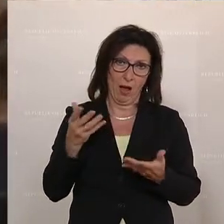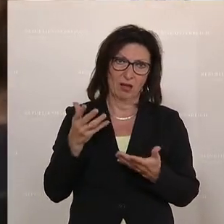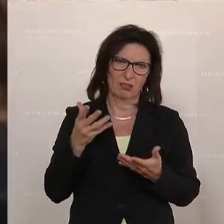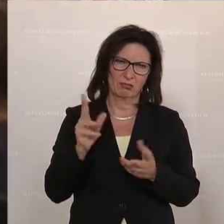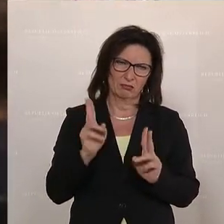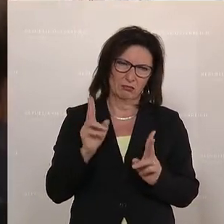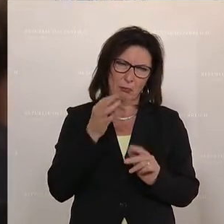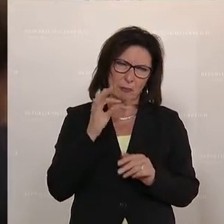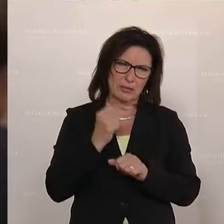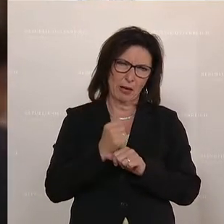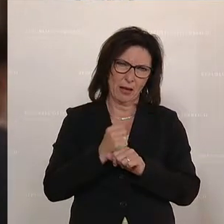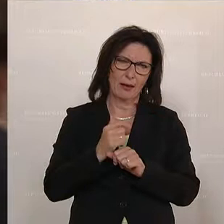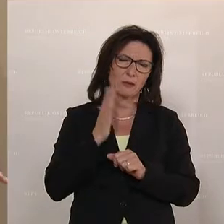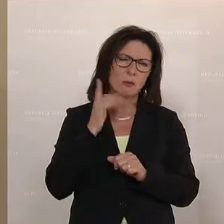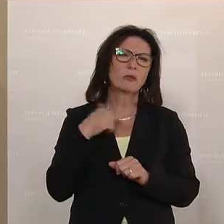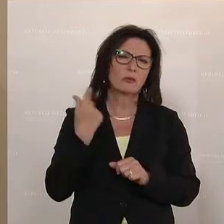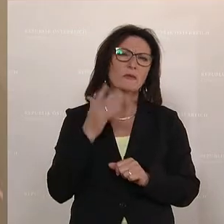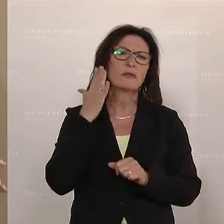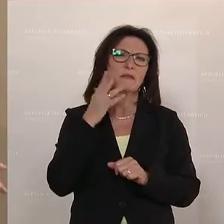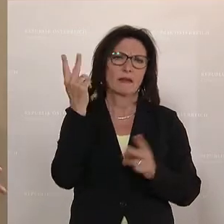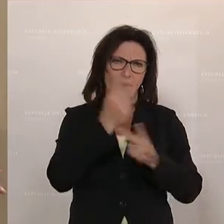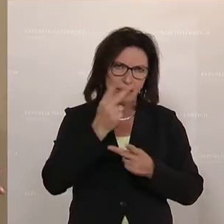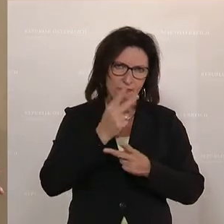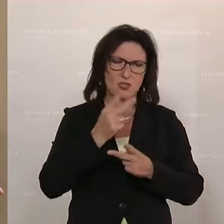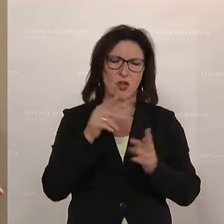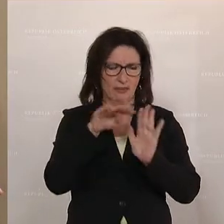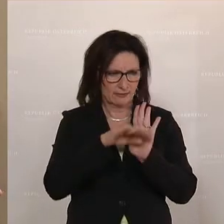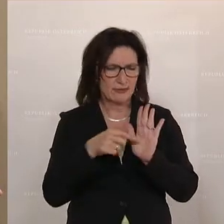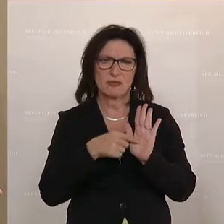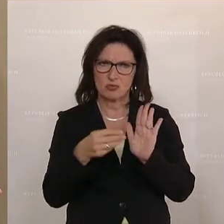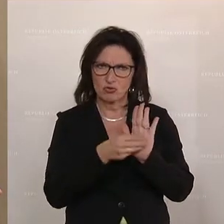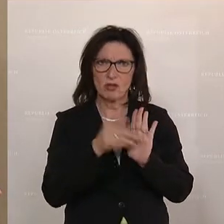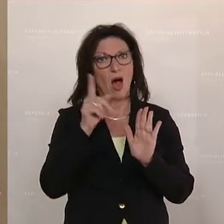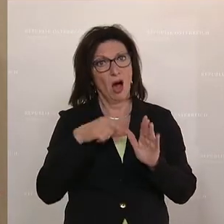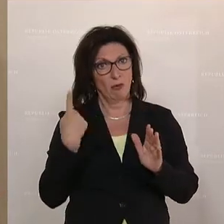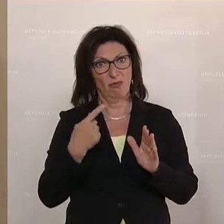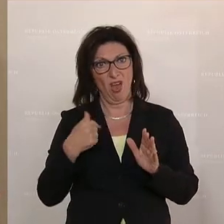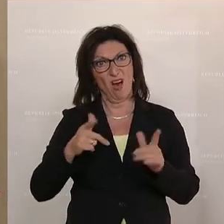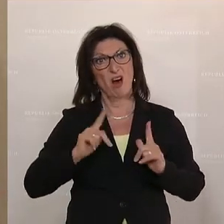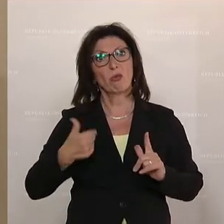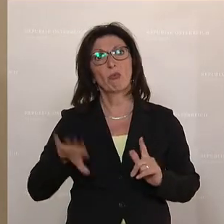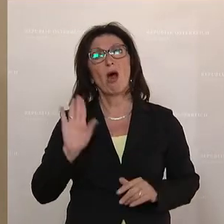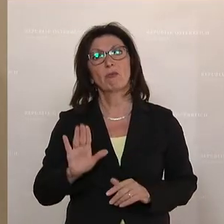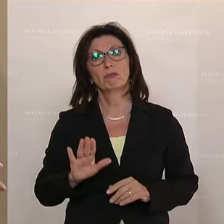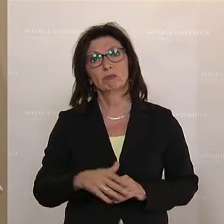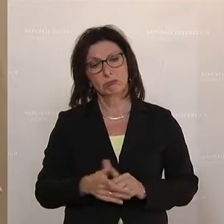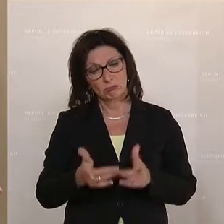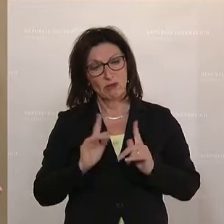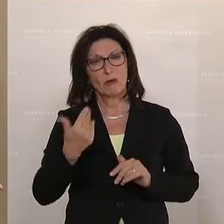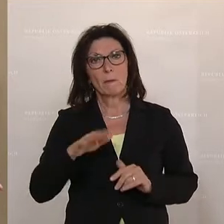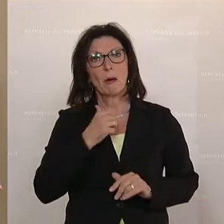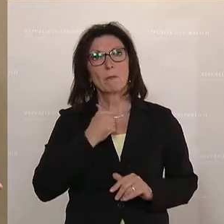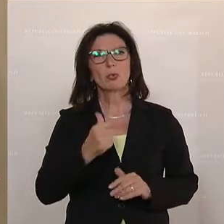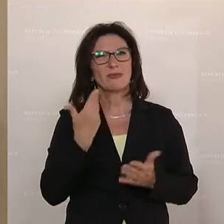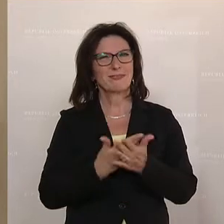Verbesserungen und da werden wir auch zustimmen. Wir hätten uns aber mehr erwartet. Wir hätten uns mehr Mut erwartet. Darum können wir